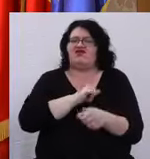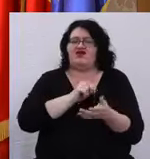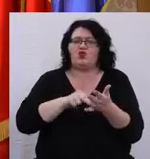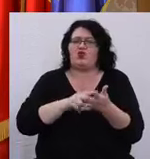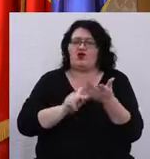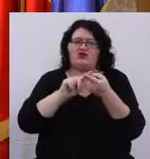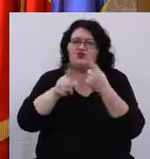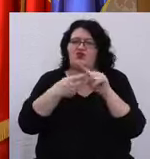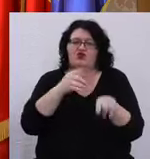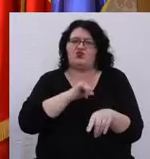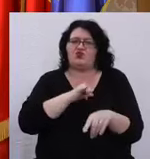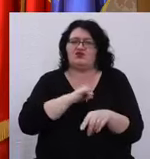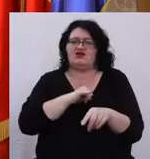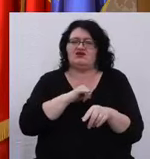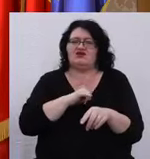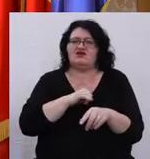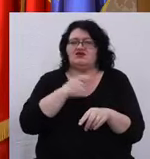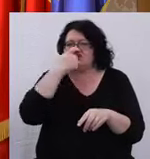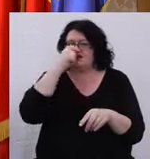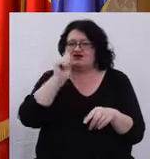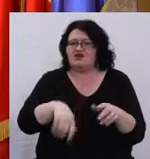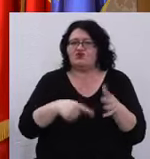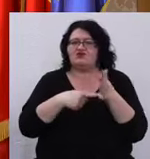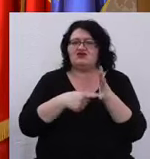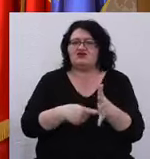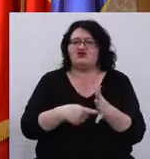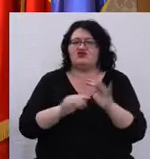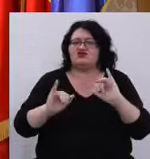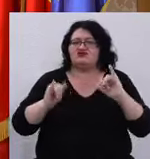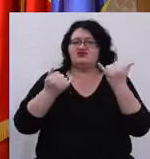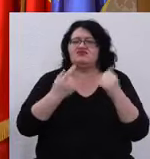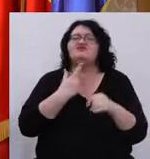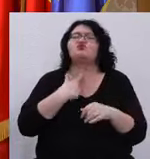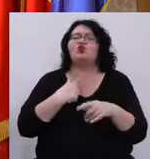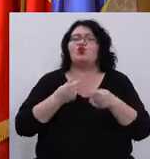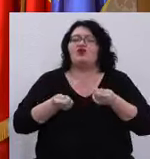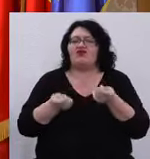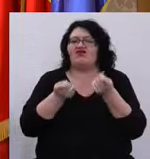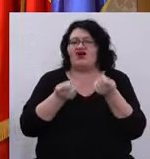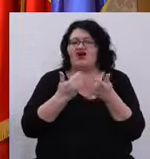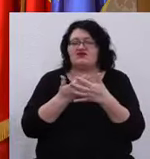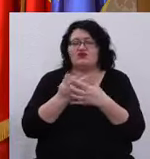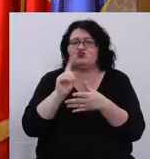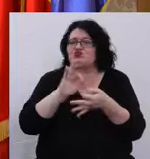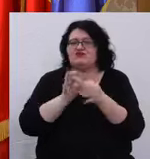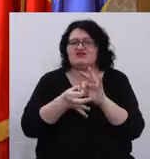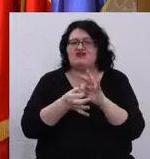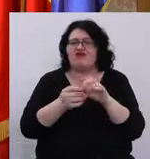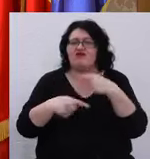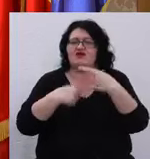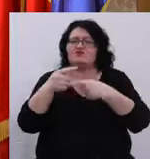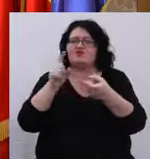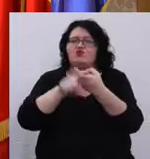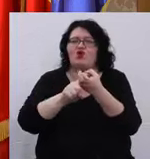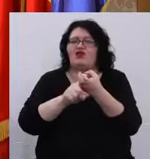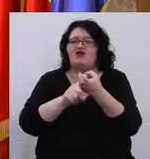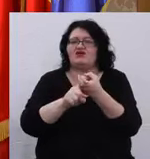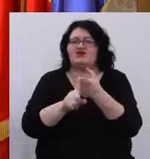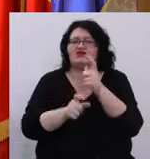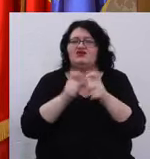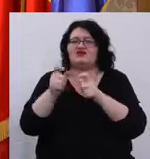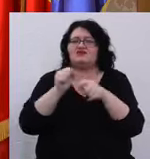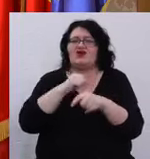culoare, să se dezică de aceste incitări la URI care nu au absolut nici o legătură